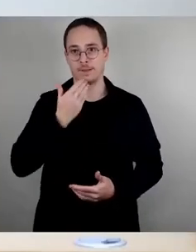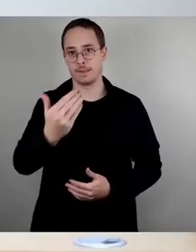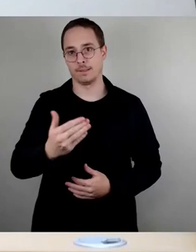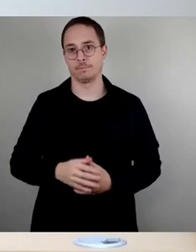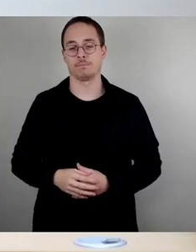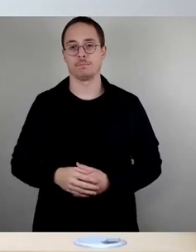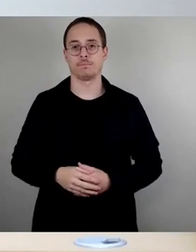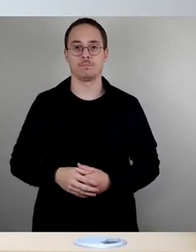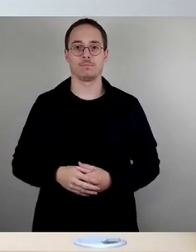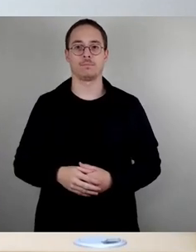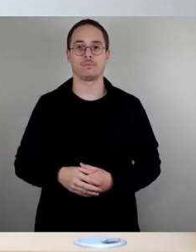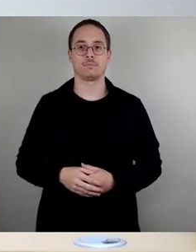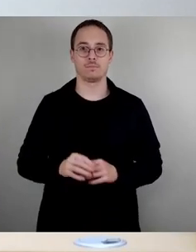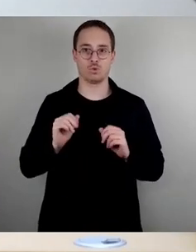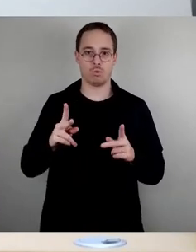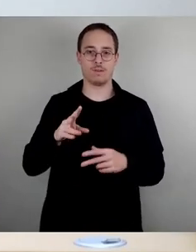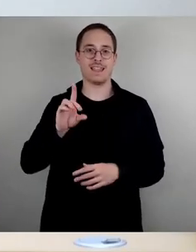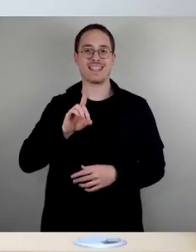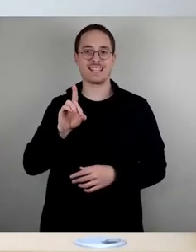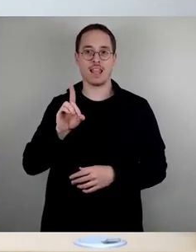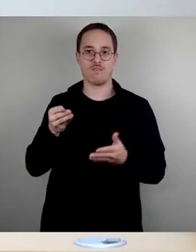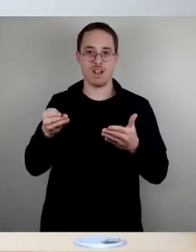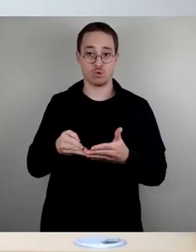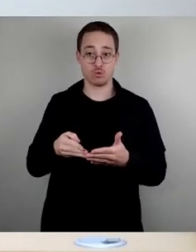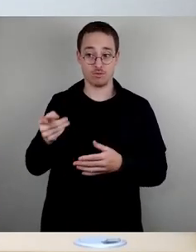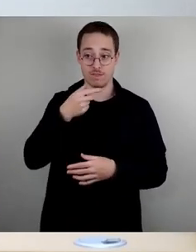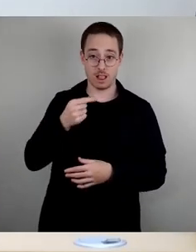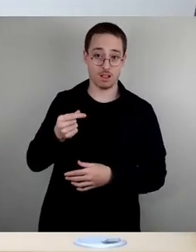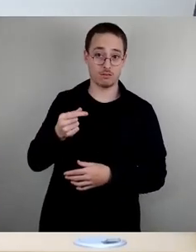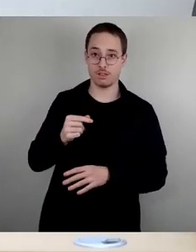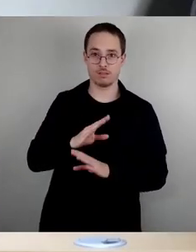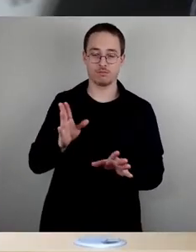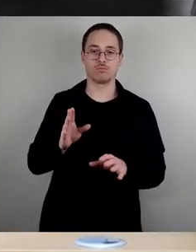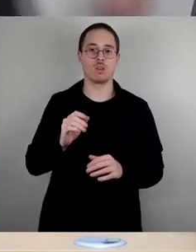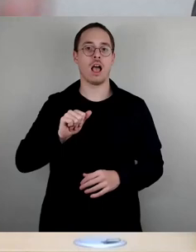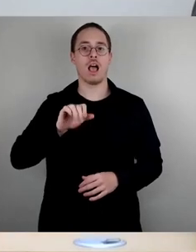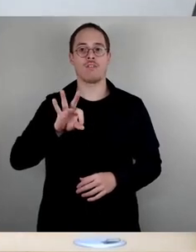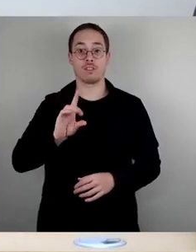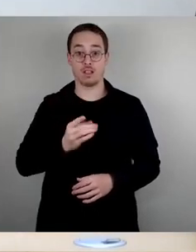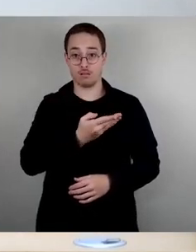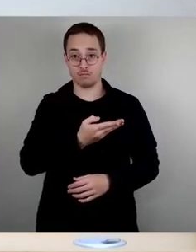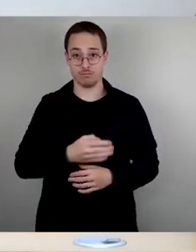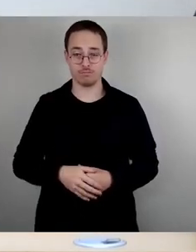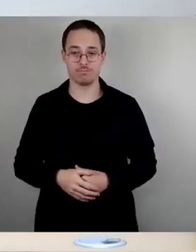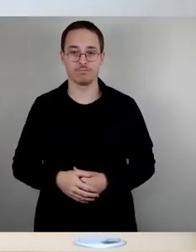Okay, dann Dissidentenfraktionen das Wort gewünscht. Nein. Dann AfD-Fraktion, Daniela Walter, bitte.